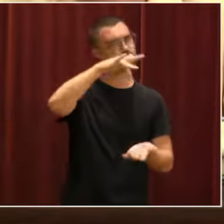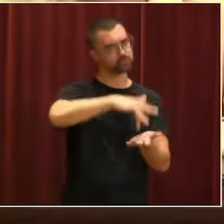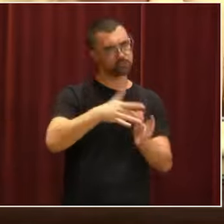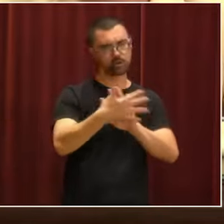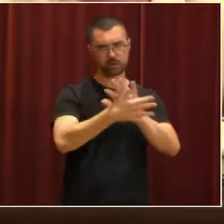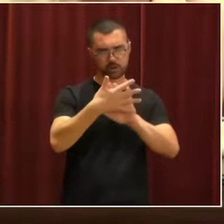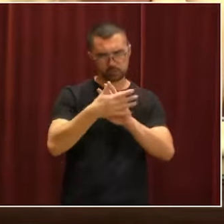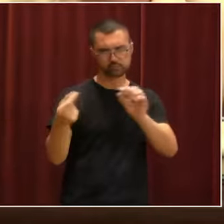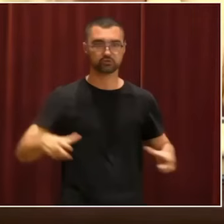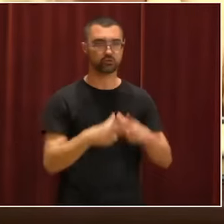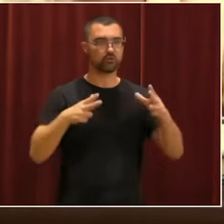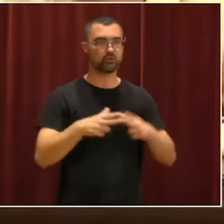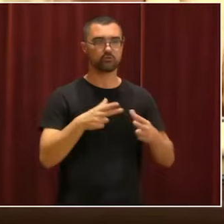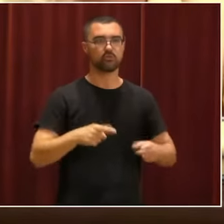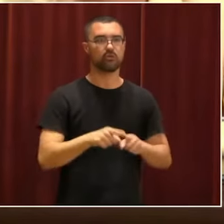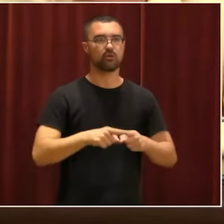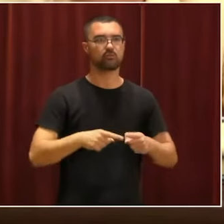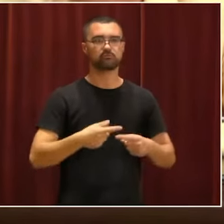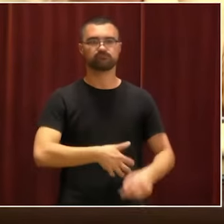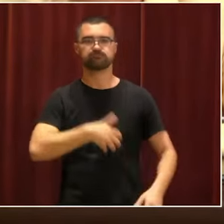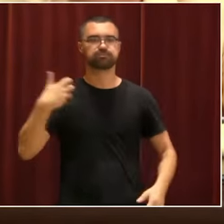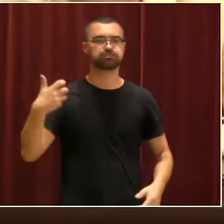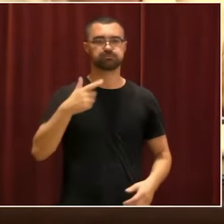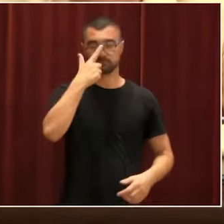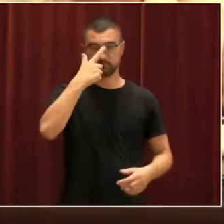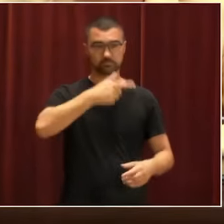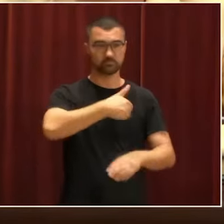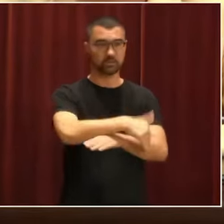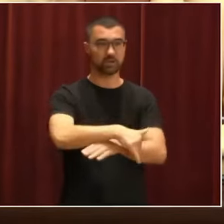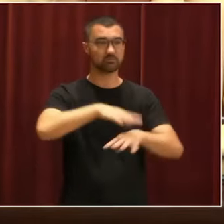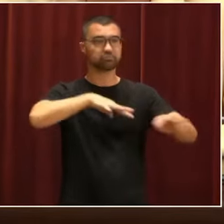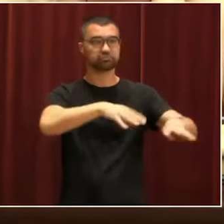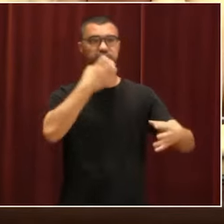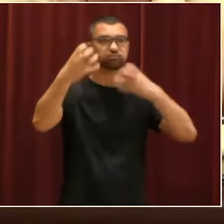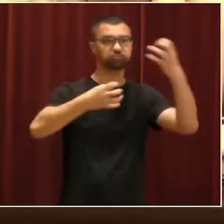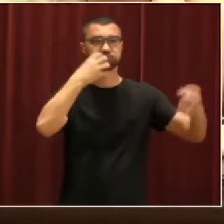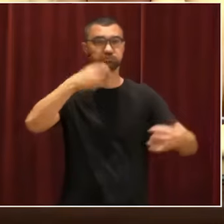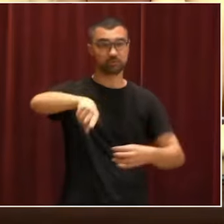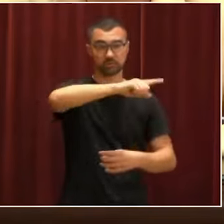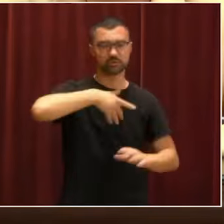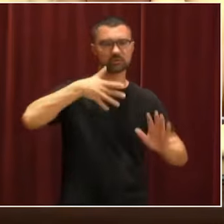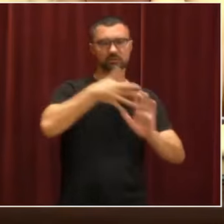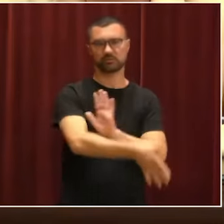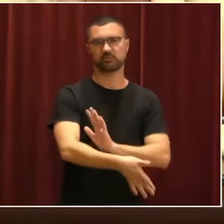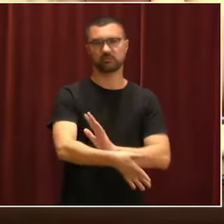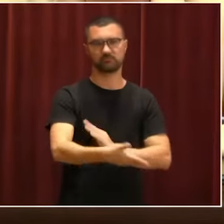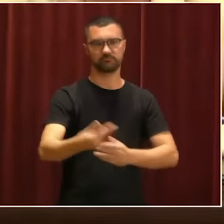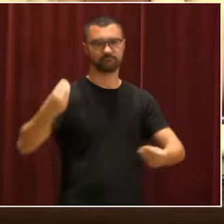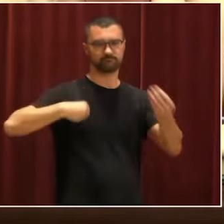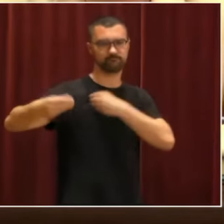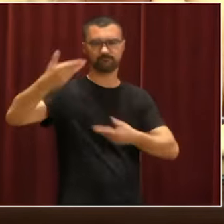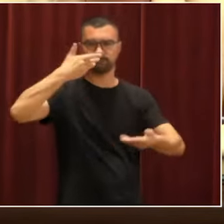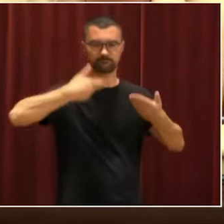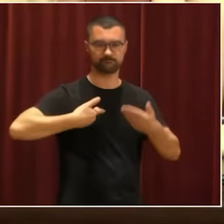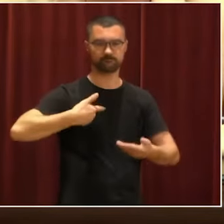de debatre i d'escoltar. Aquest clam que hi ha al carrer és perquè els ciutadans ens demanen, tal com han fet la declaració